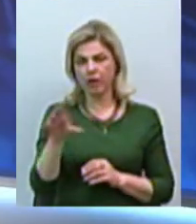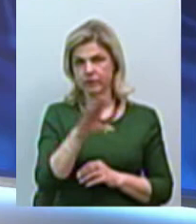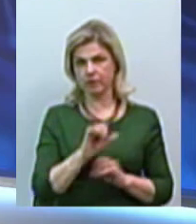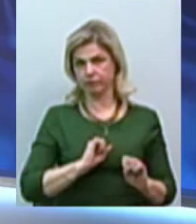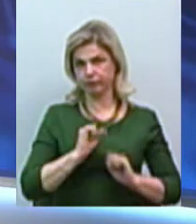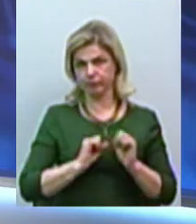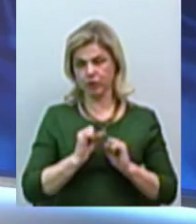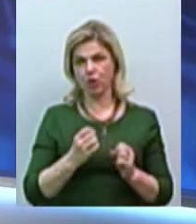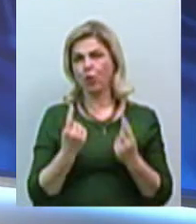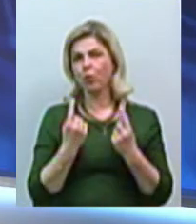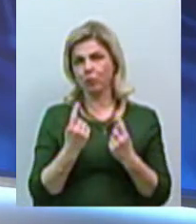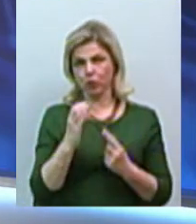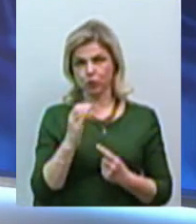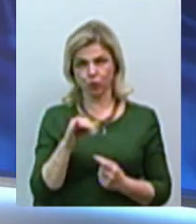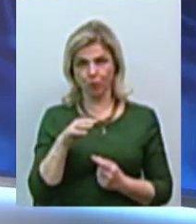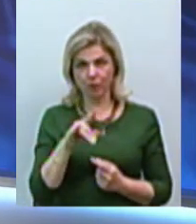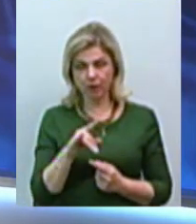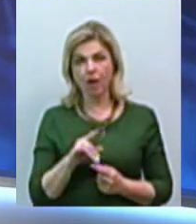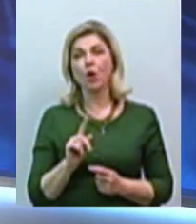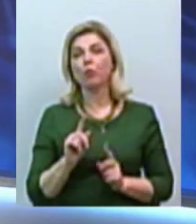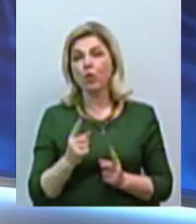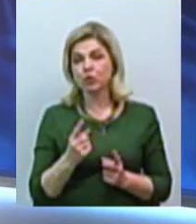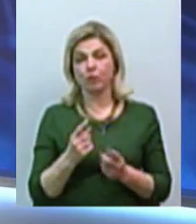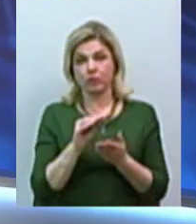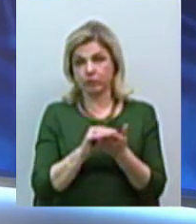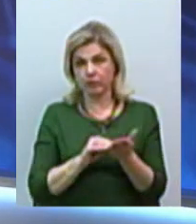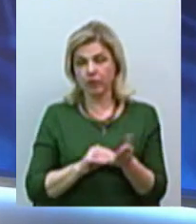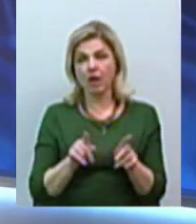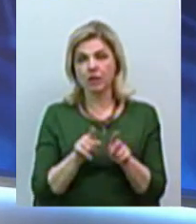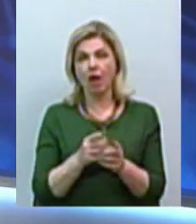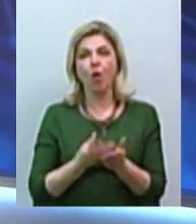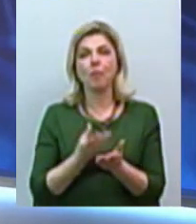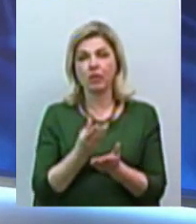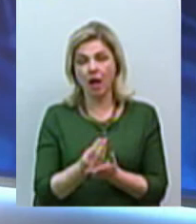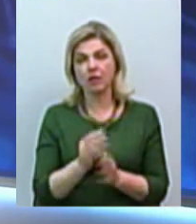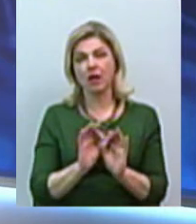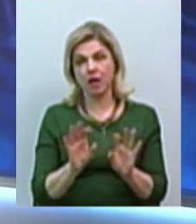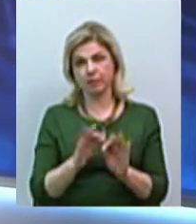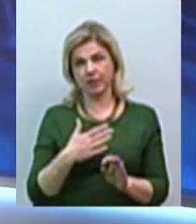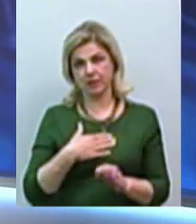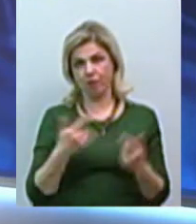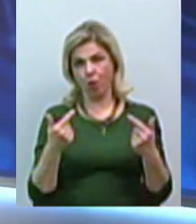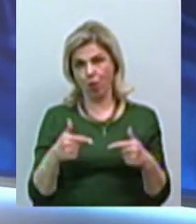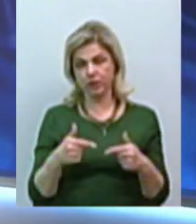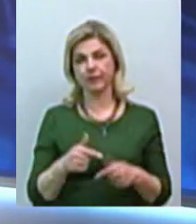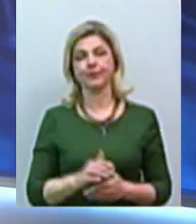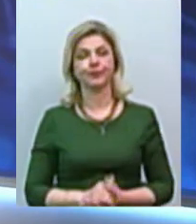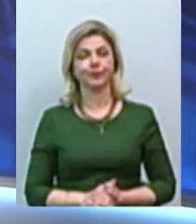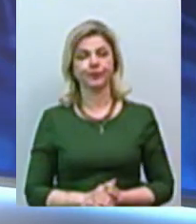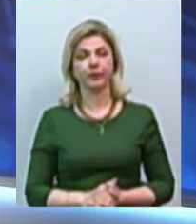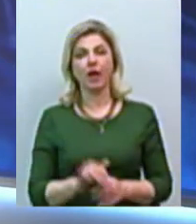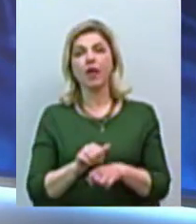своїми великими сумами. Тож, з чого складається плата за опалення, розповість наш сьогоднішній гість. В студії